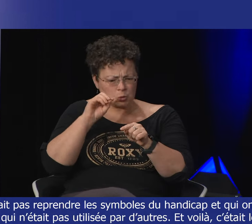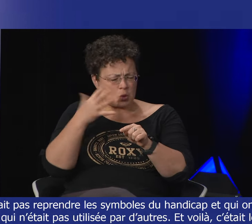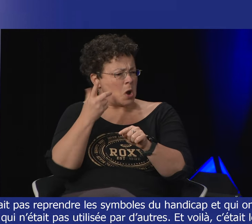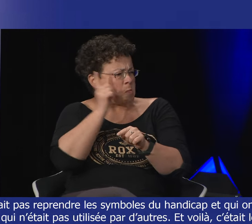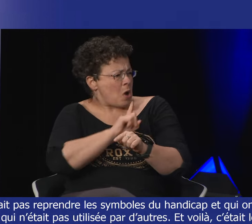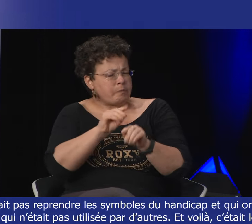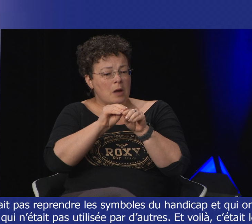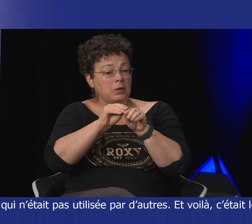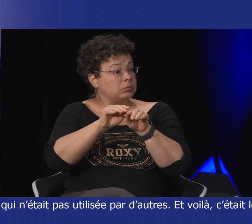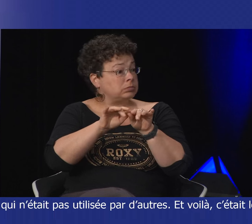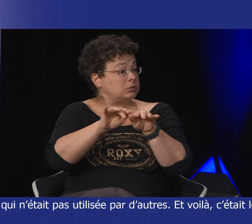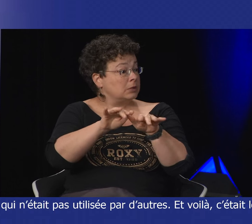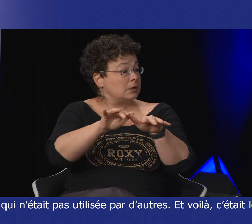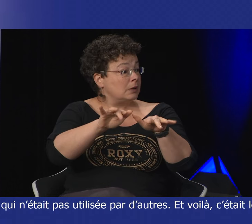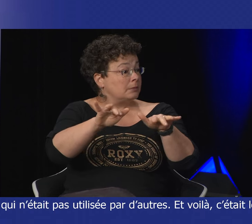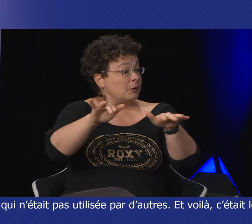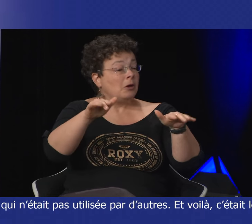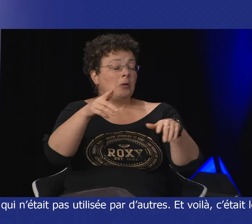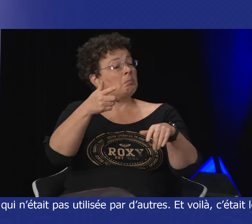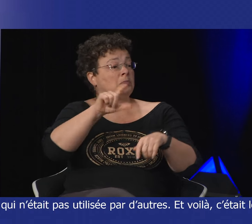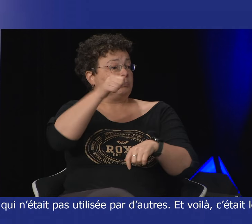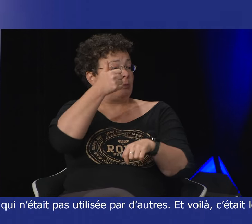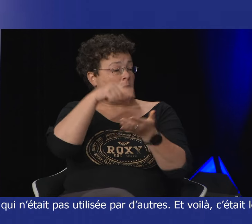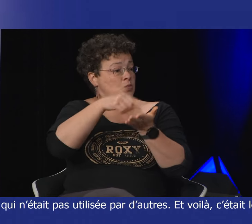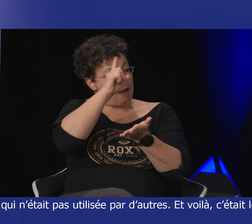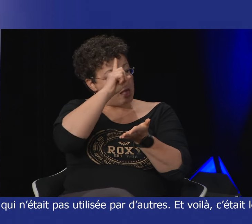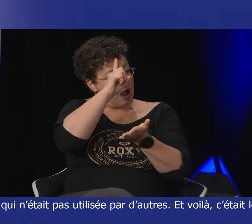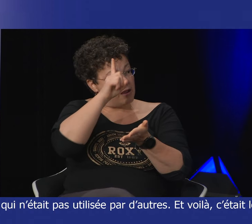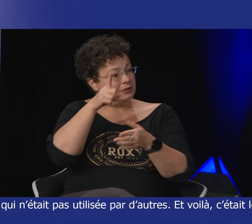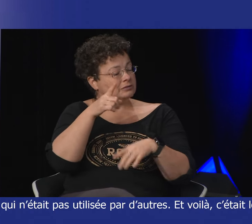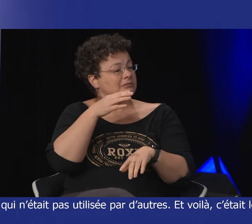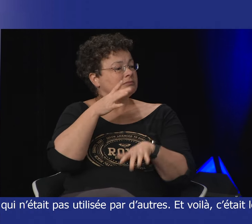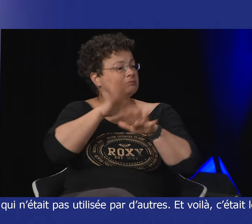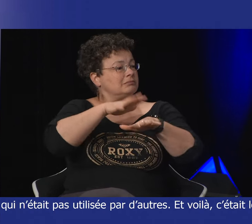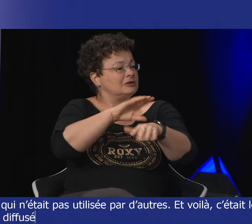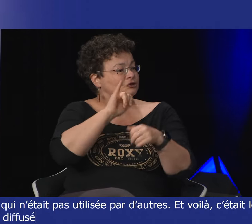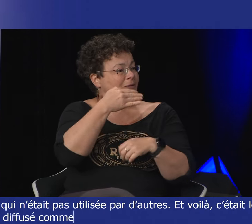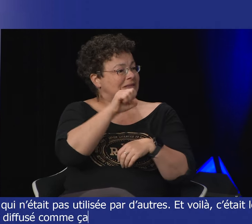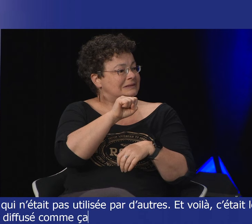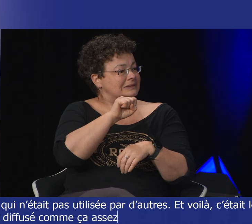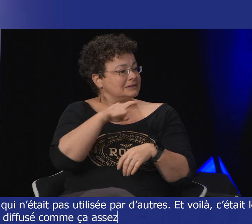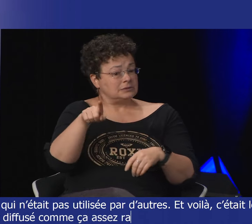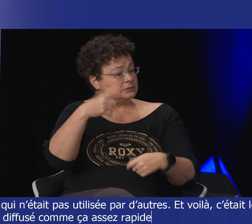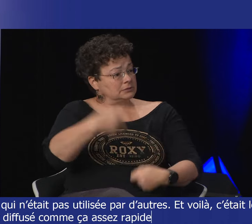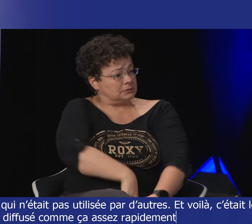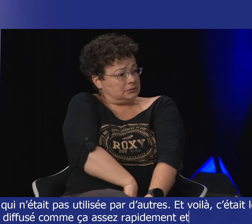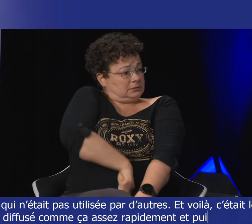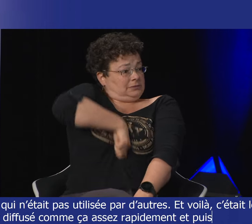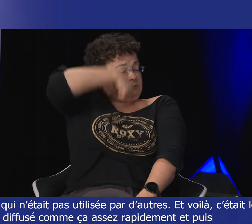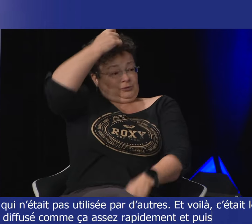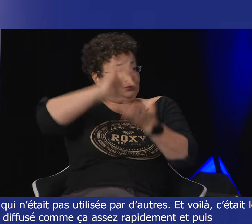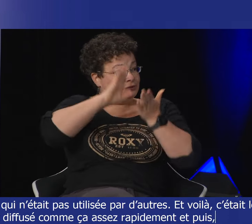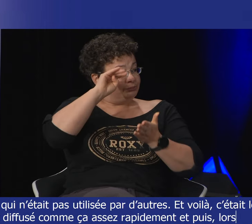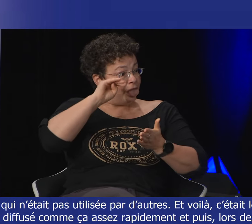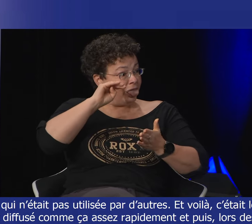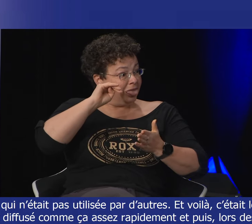'était voilà le bleu turquoise et puis ça s'est voilà ça s'est diffusé comme ça assez rapidement et puis lors